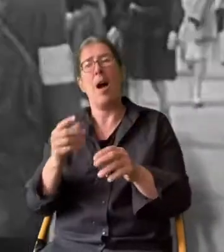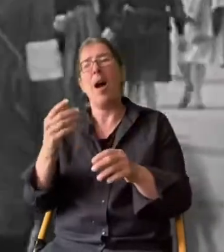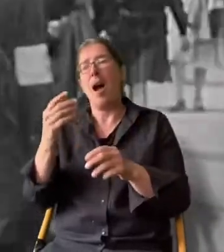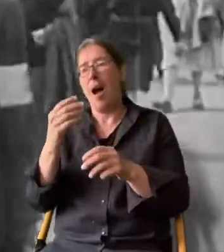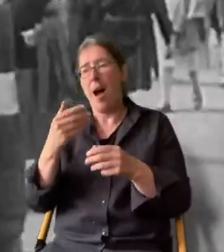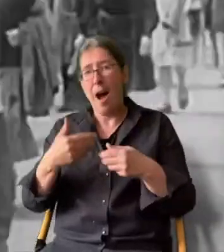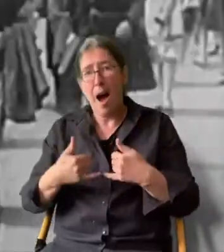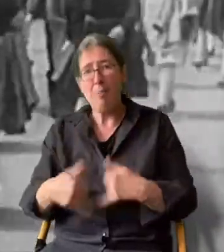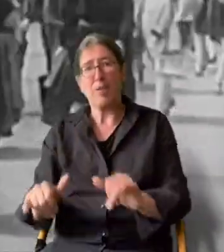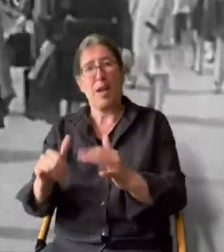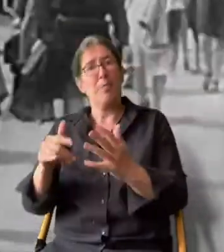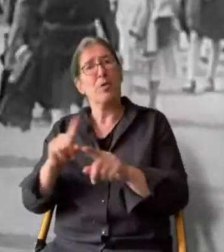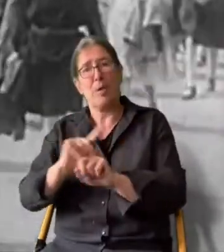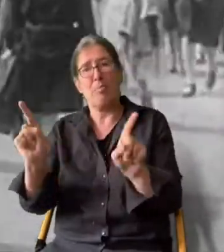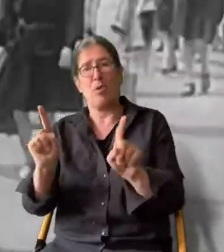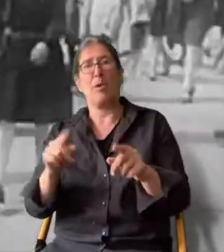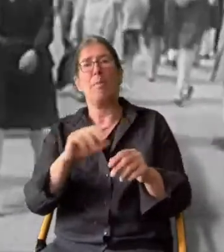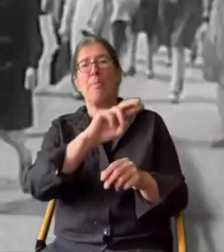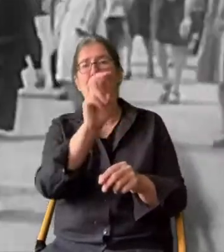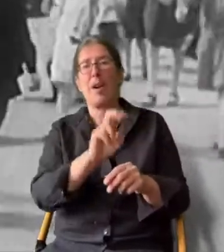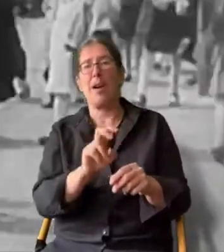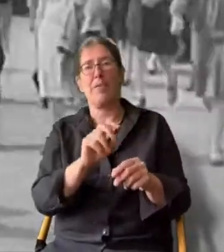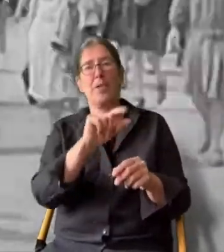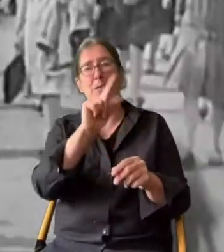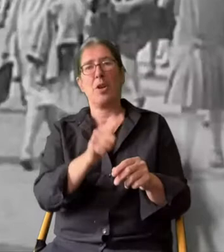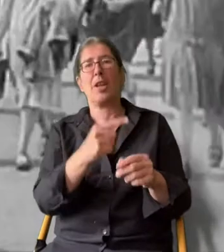Abtreibungsverbots nach Paragraf 218.